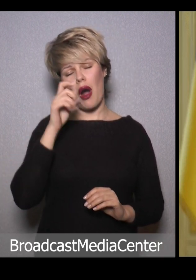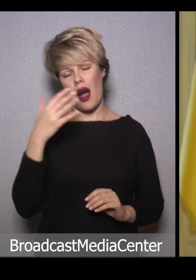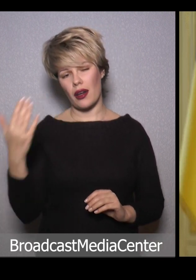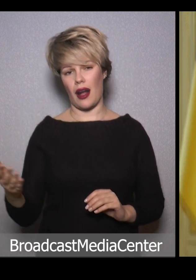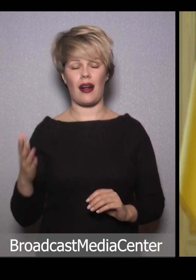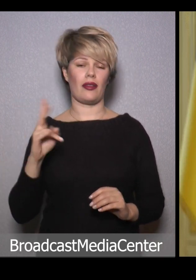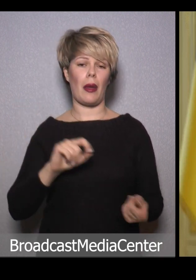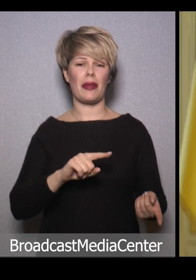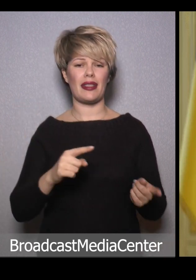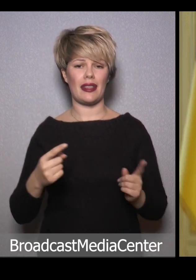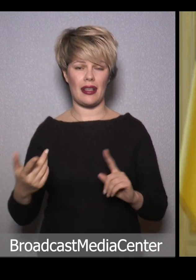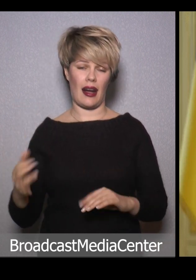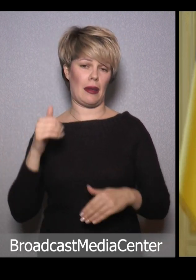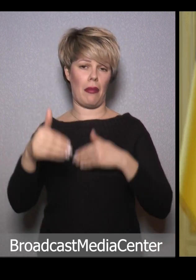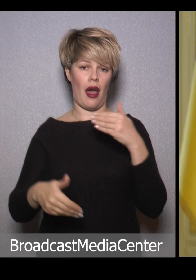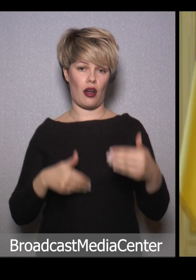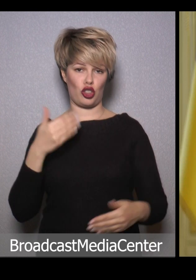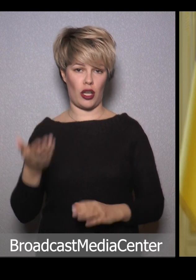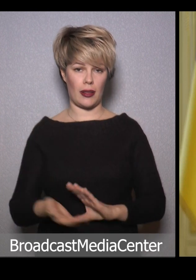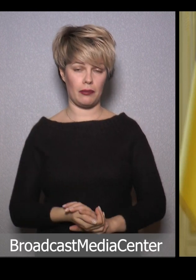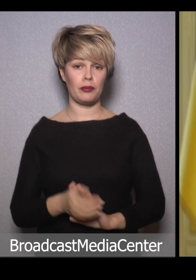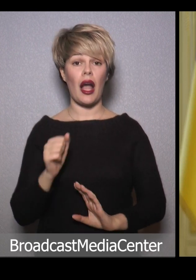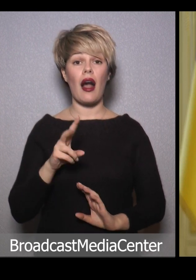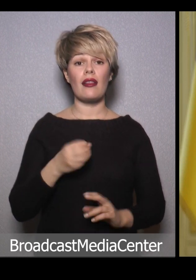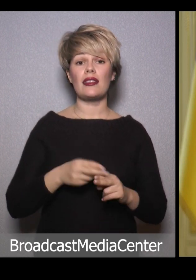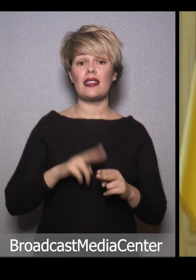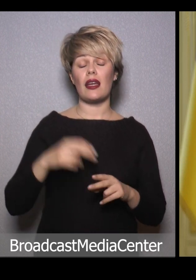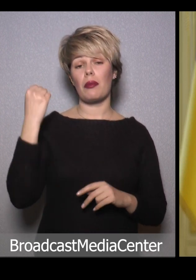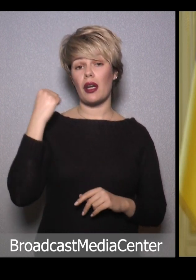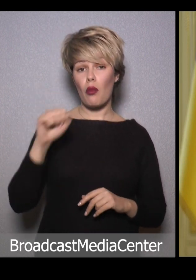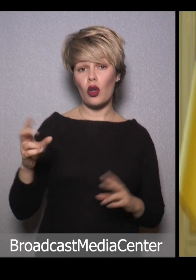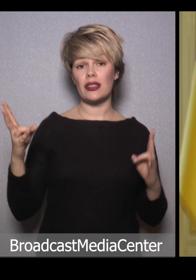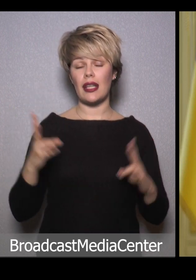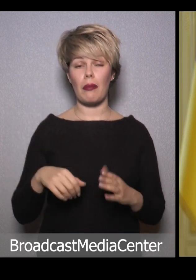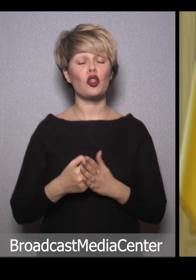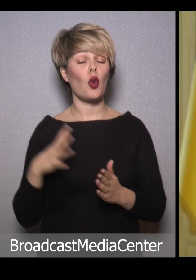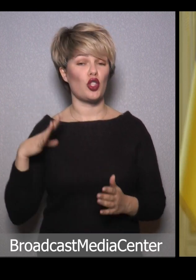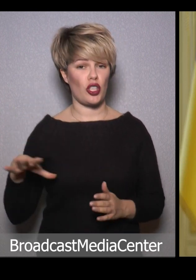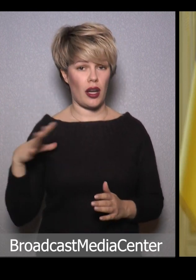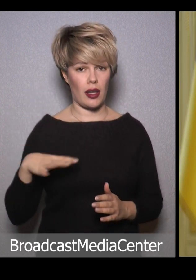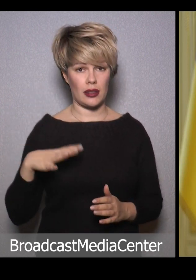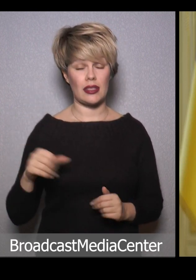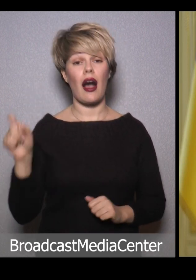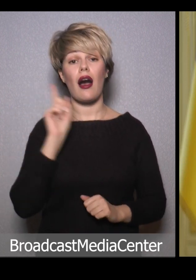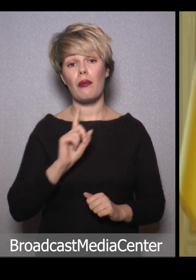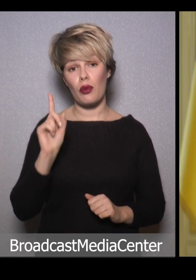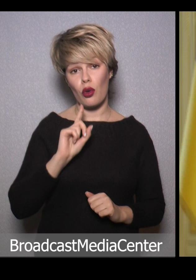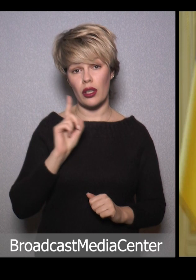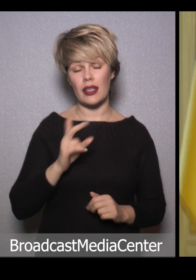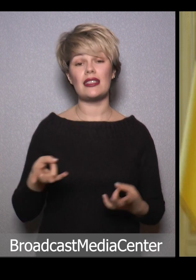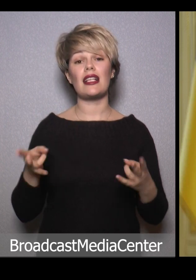парках, на пікніках і пляжах. Але цієї перемоги треба дочекатись. А поки